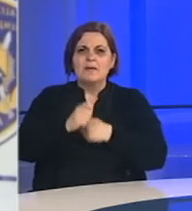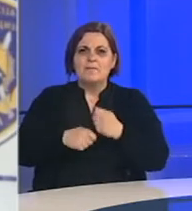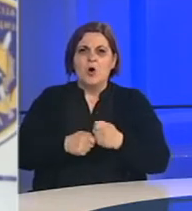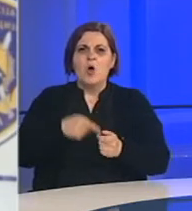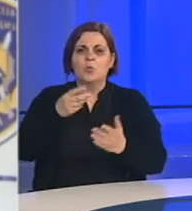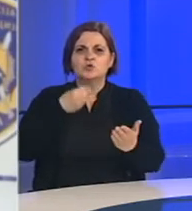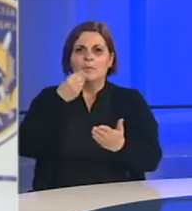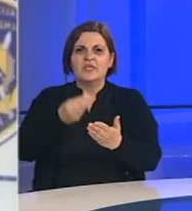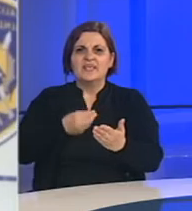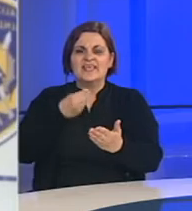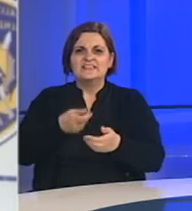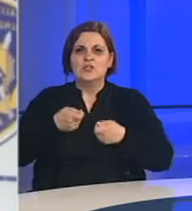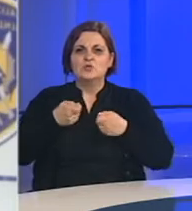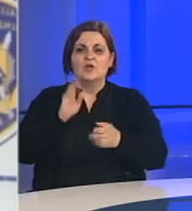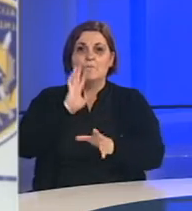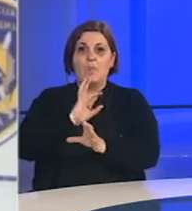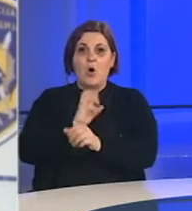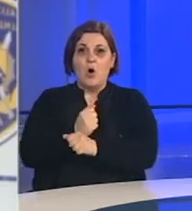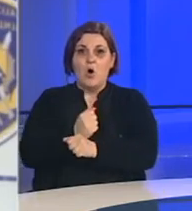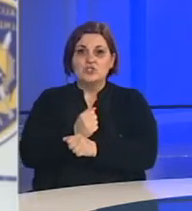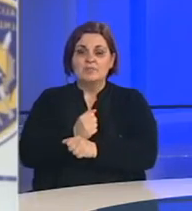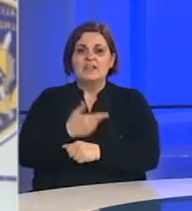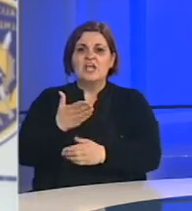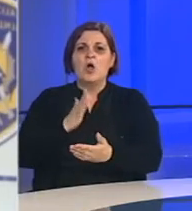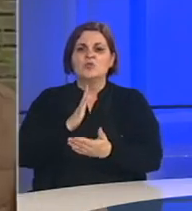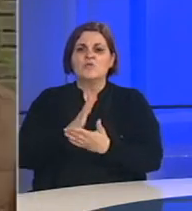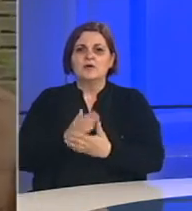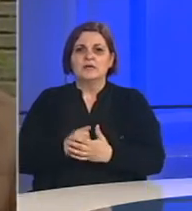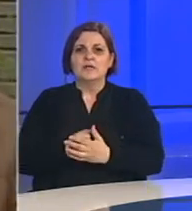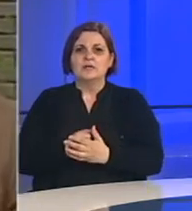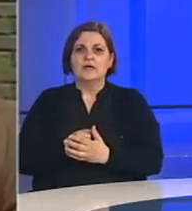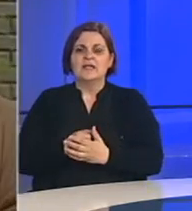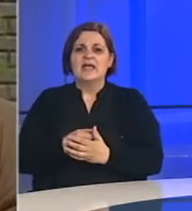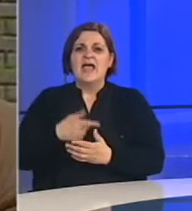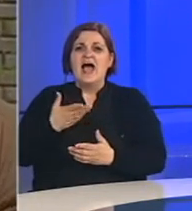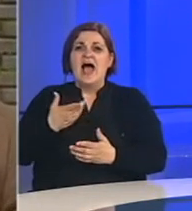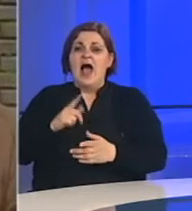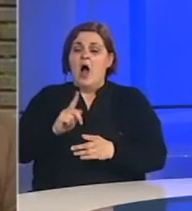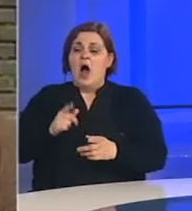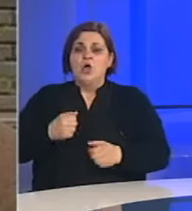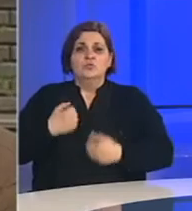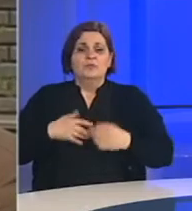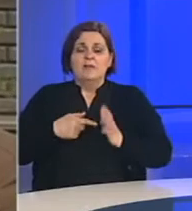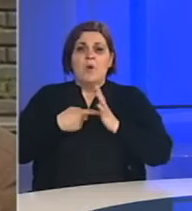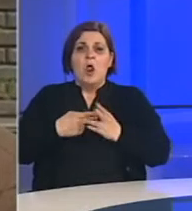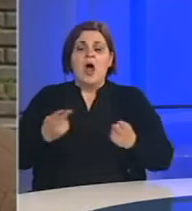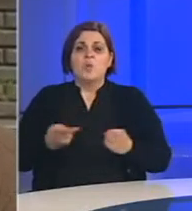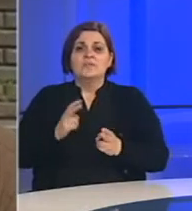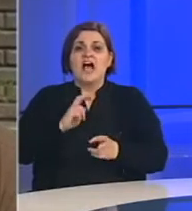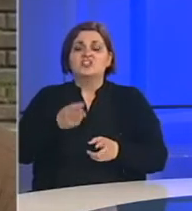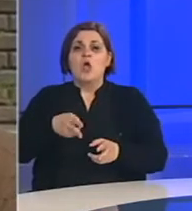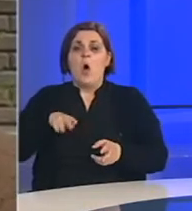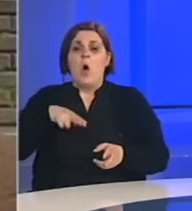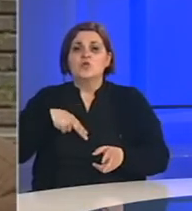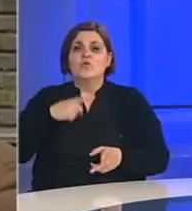Uz navedeni izvještaje, sudi tužilašta Bosne i Hercegovine je dostavljeno su zagovarajući pilas. Tu agilnost kasnije nisu pokazali u traženju odgovornih